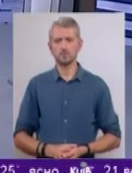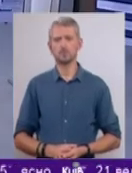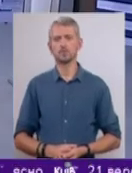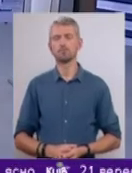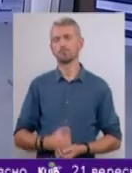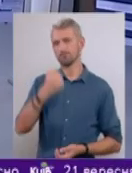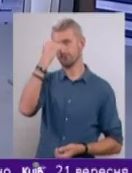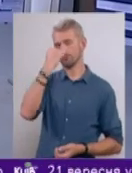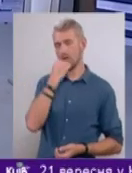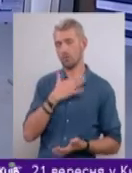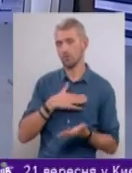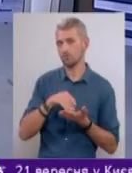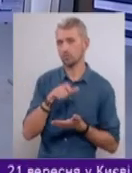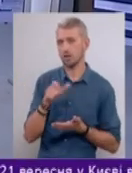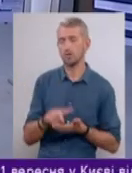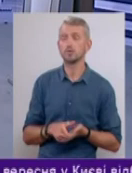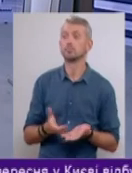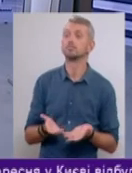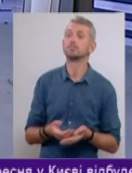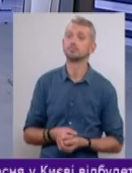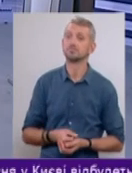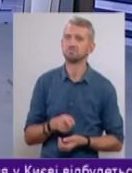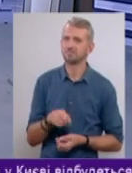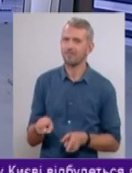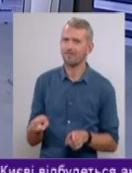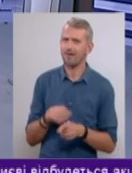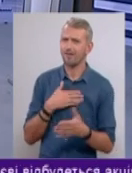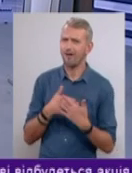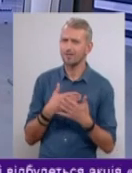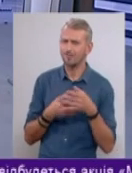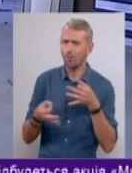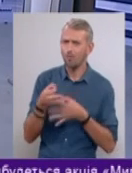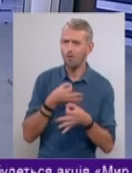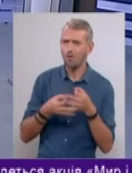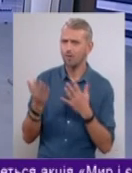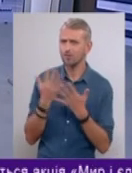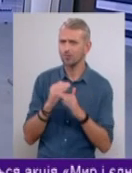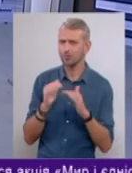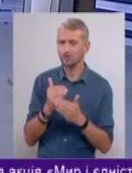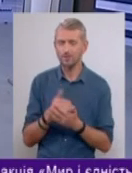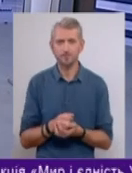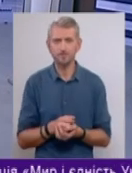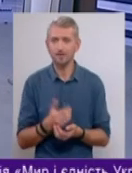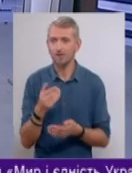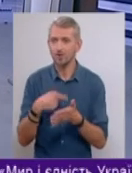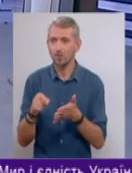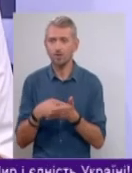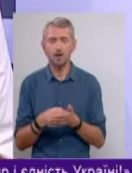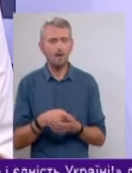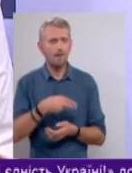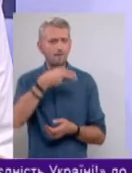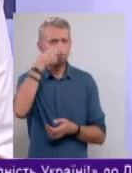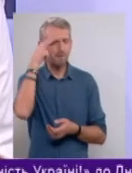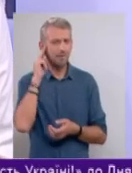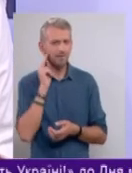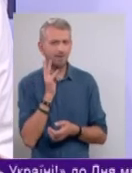Дякую нашим журналістам. Пане Валентин, ви так активно обговорювали сюжет. Прошу, ваше зауваження. Партизанщина,